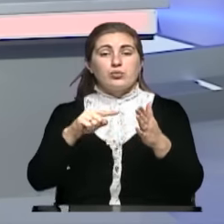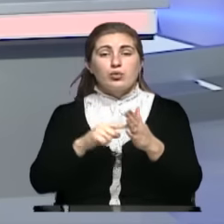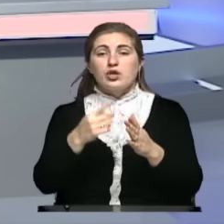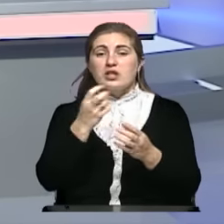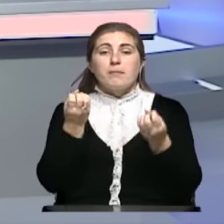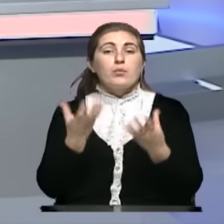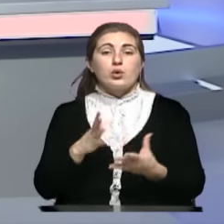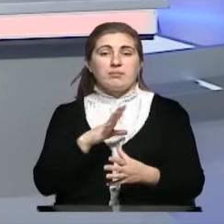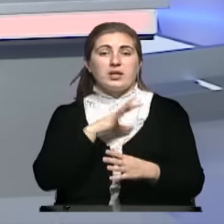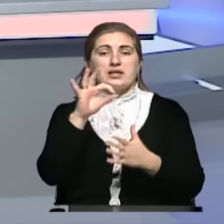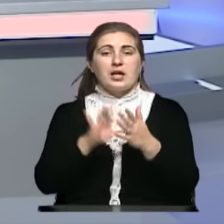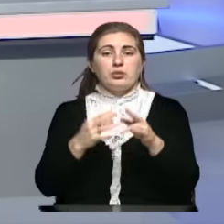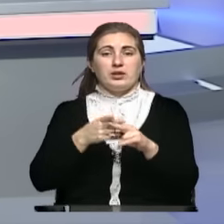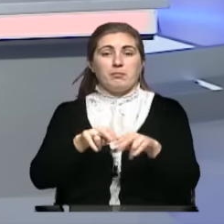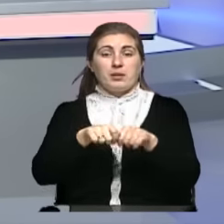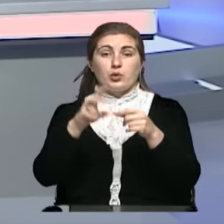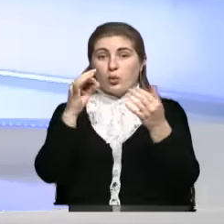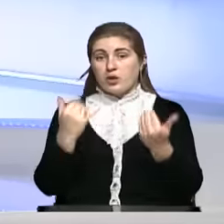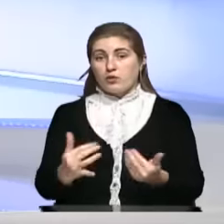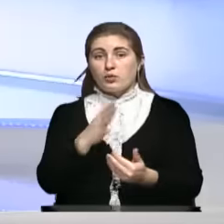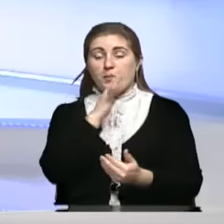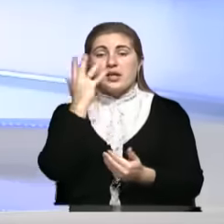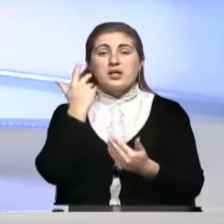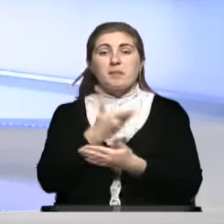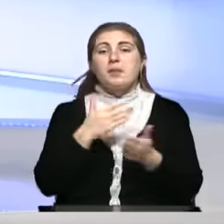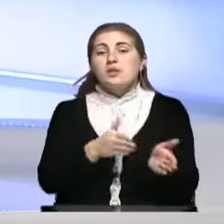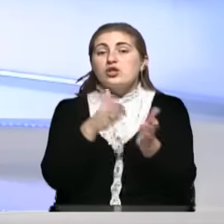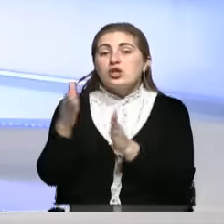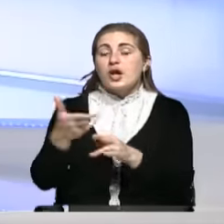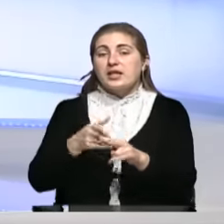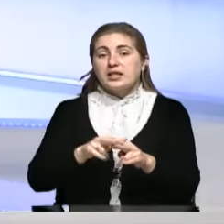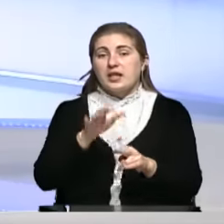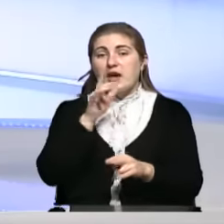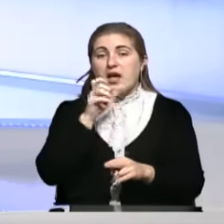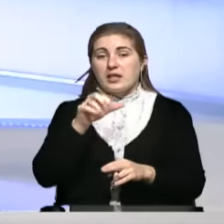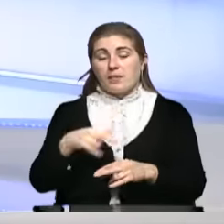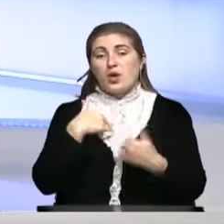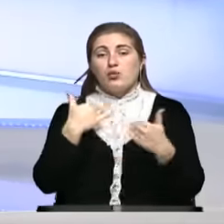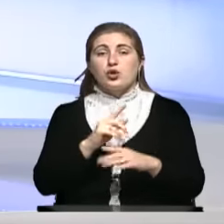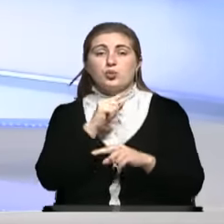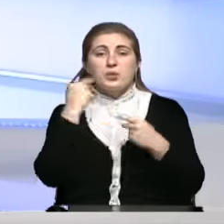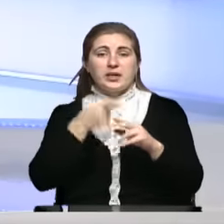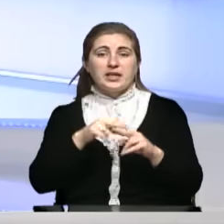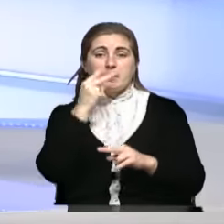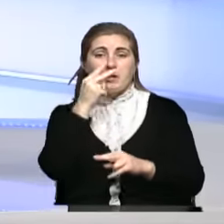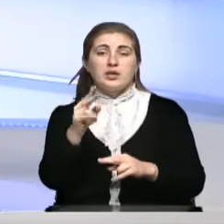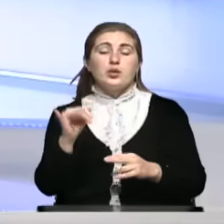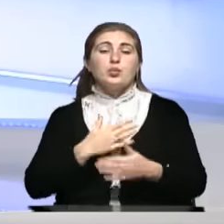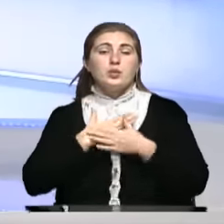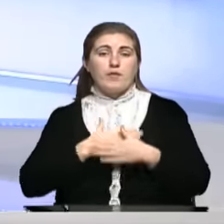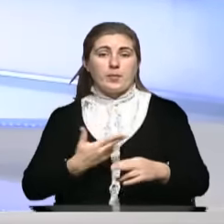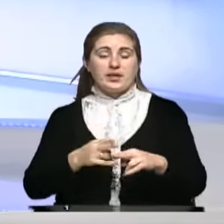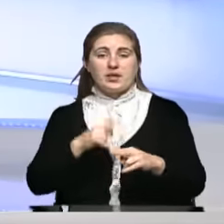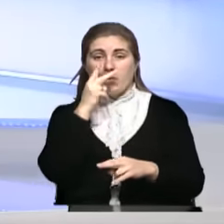не просто было это сразу переломиться, но на сегодняшний день, когда мы перешли этот этап, я уже с улыбкой на это смотрю и с удовлетворением на это